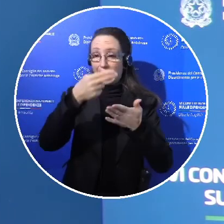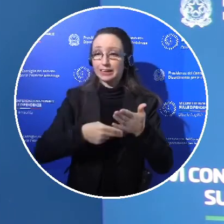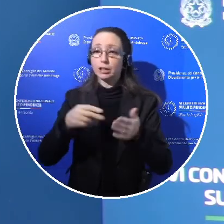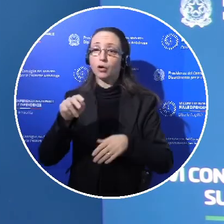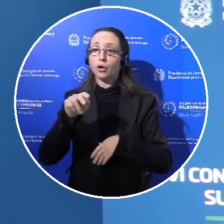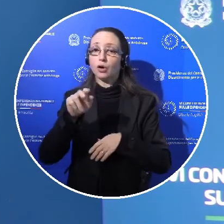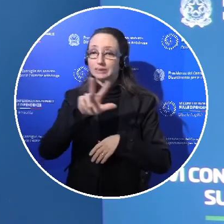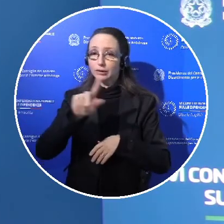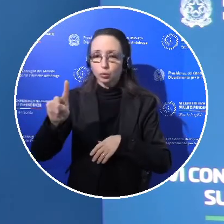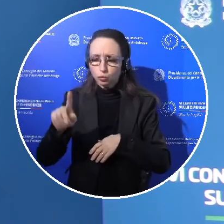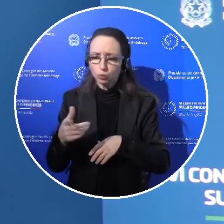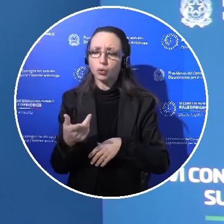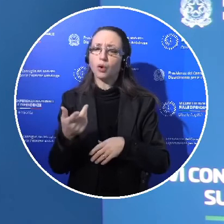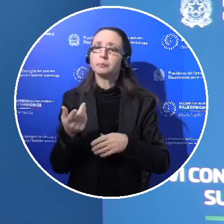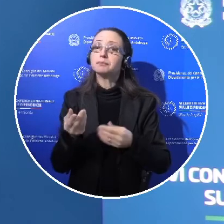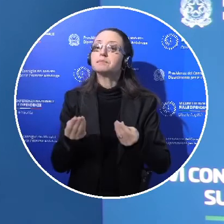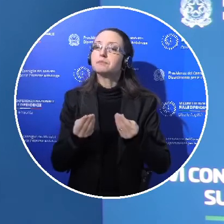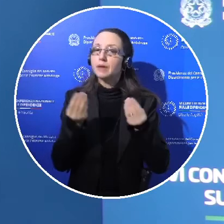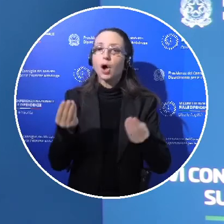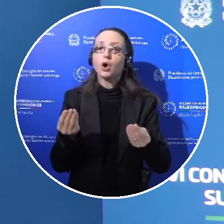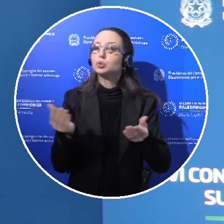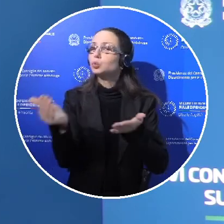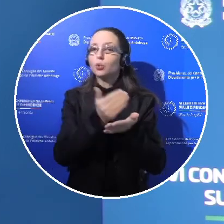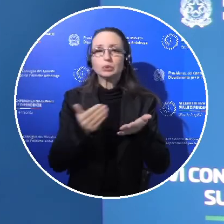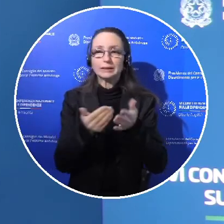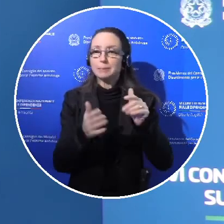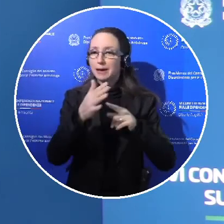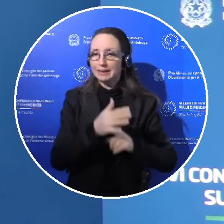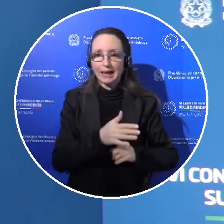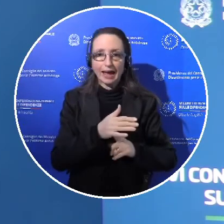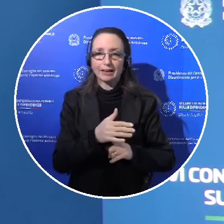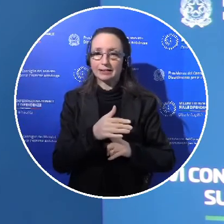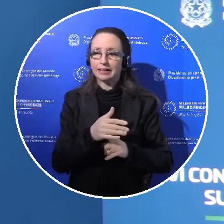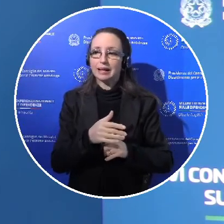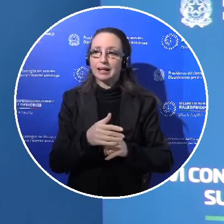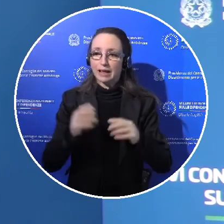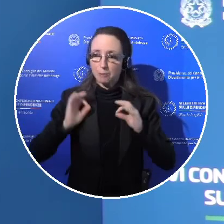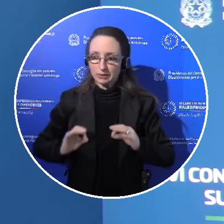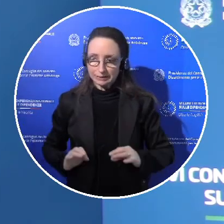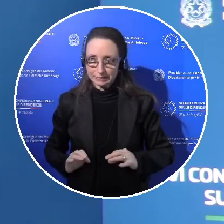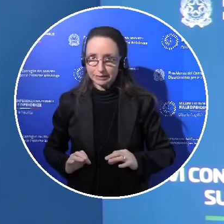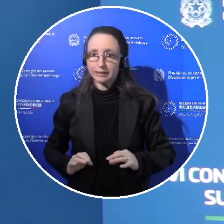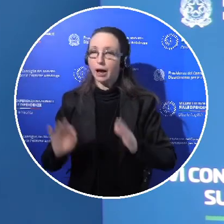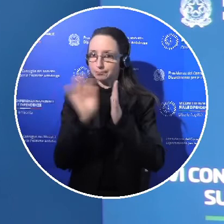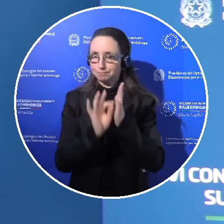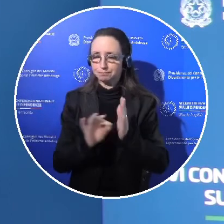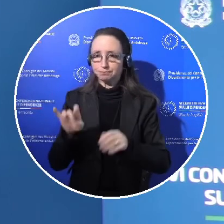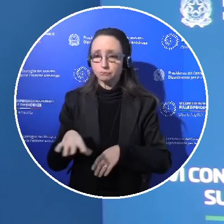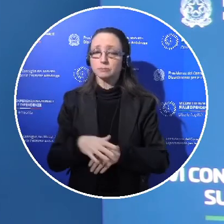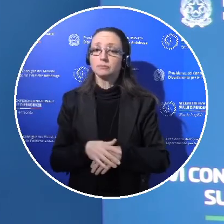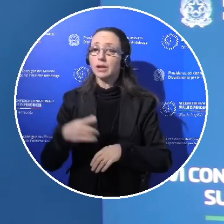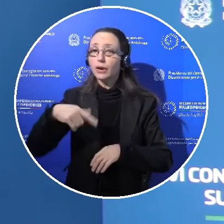polizia giudiziaria a tutti i dipendenti dell'Agenzia. Noi abbiamo al momento incardinati nei nostri laboratori circa